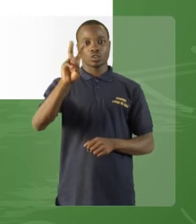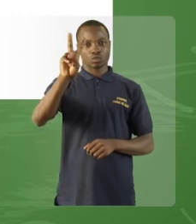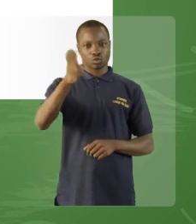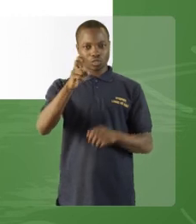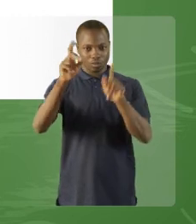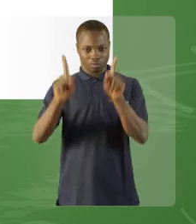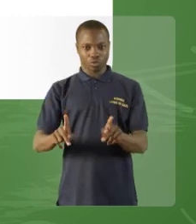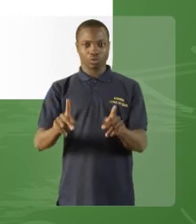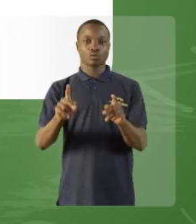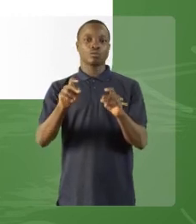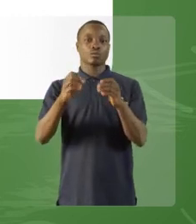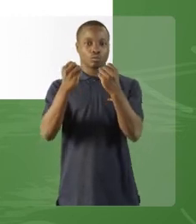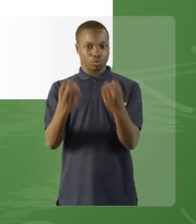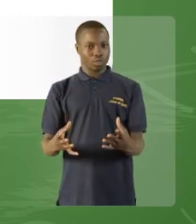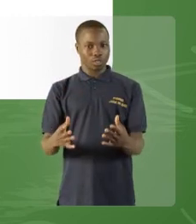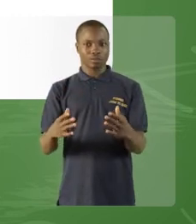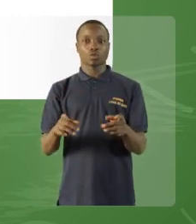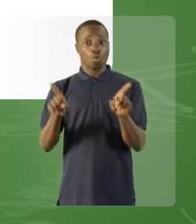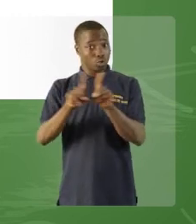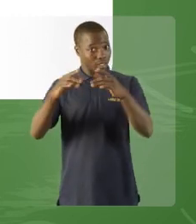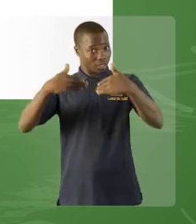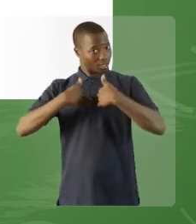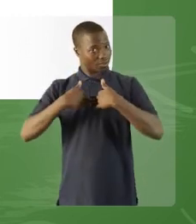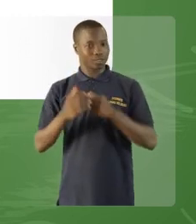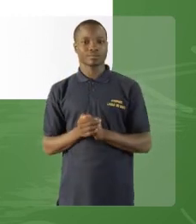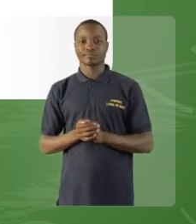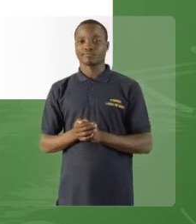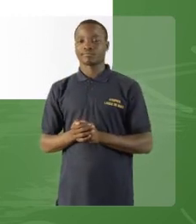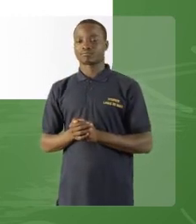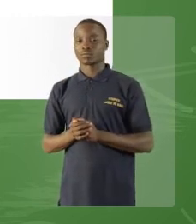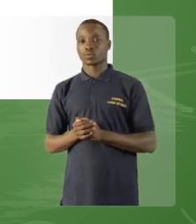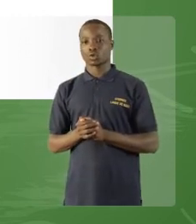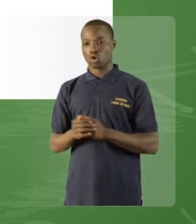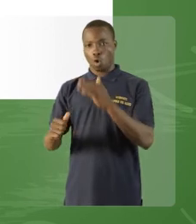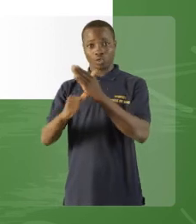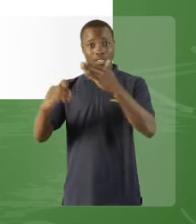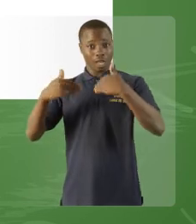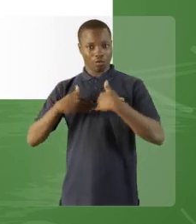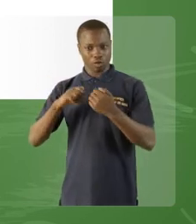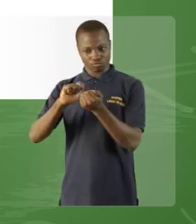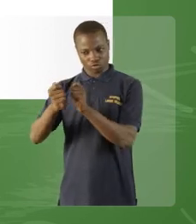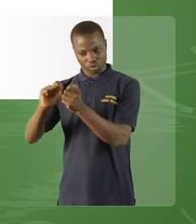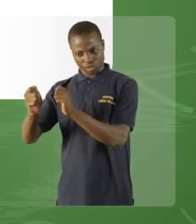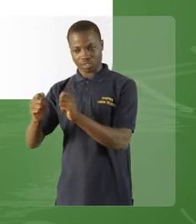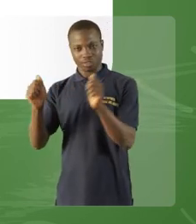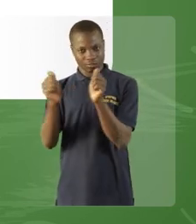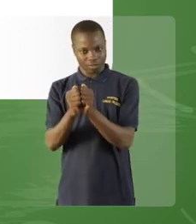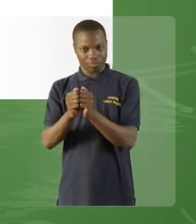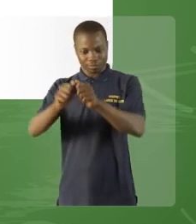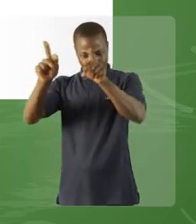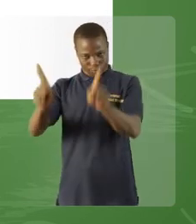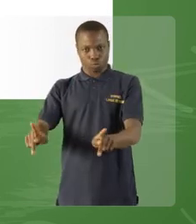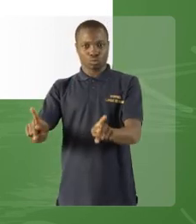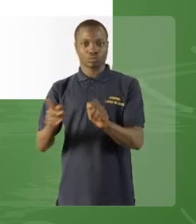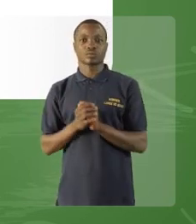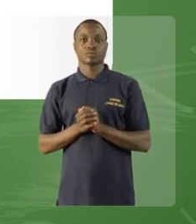La première personne du pluriel « avant ». Et la deuxième personne du pluriel «